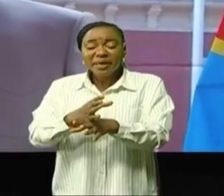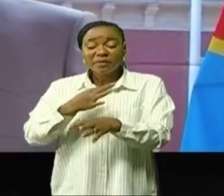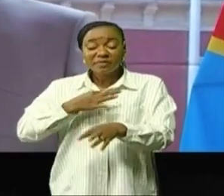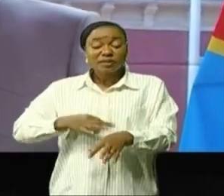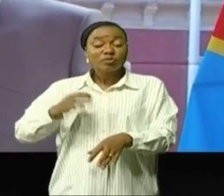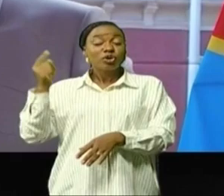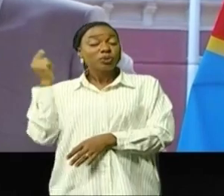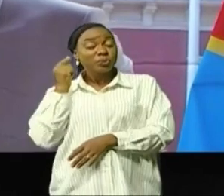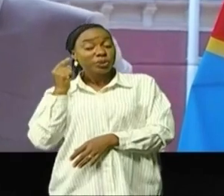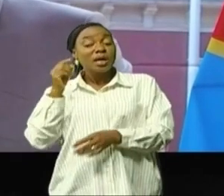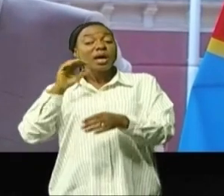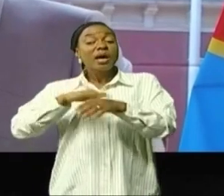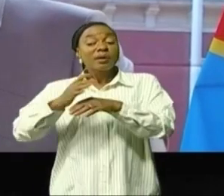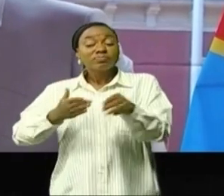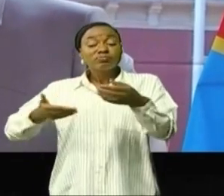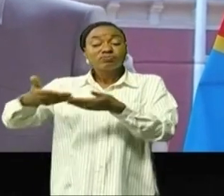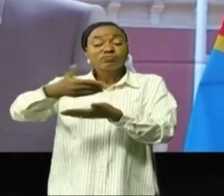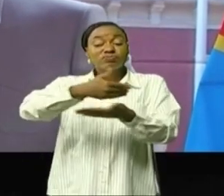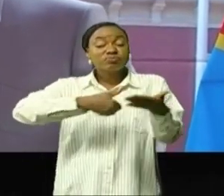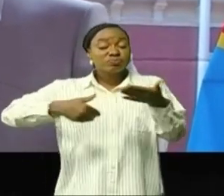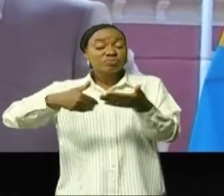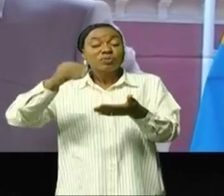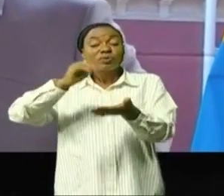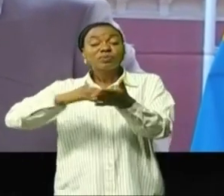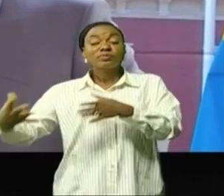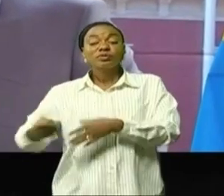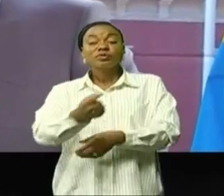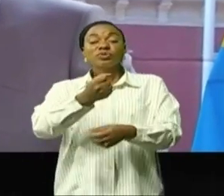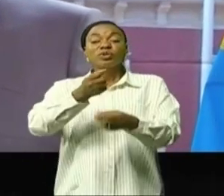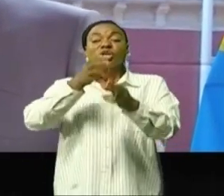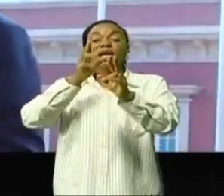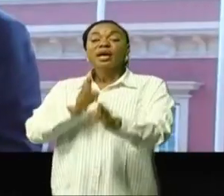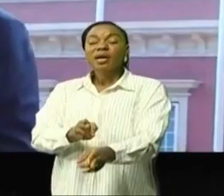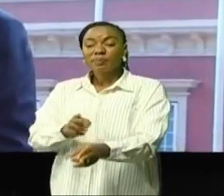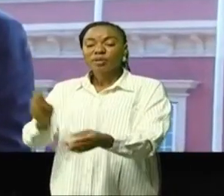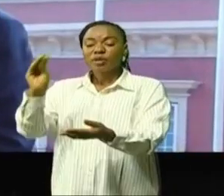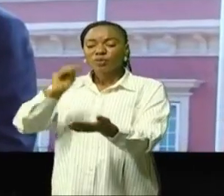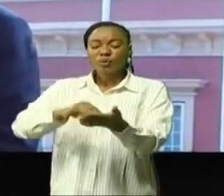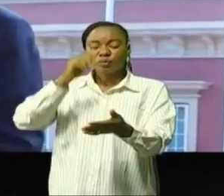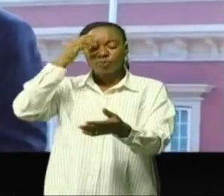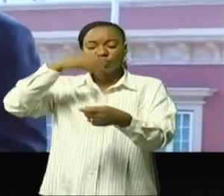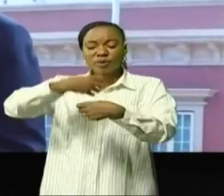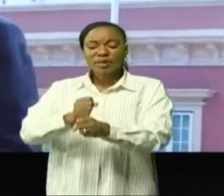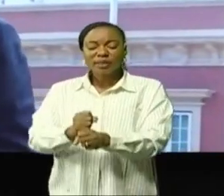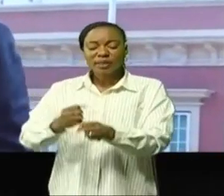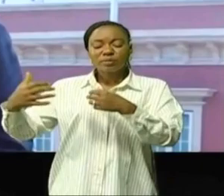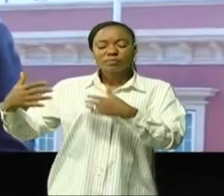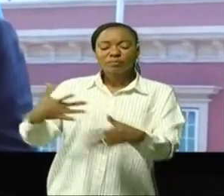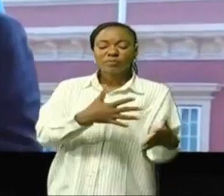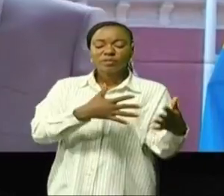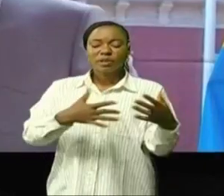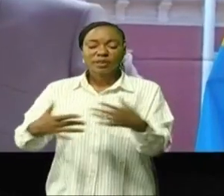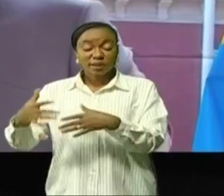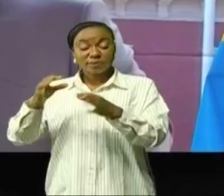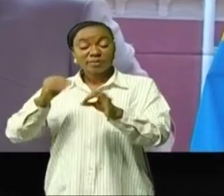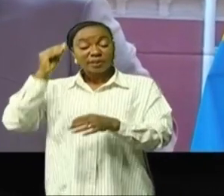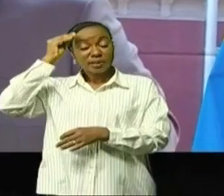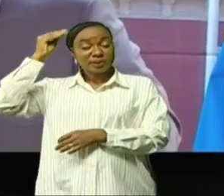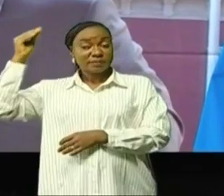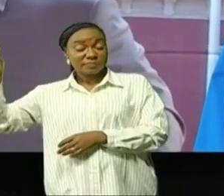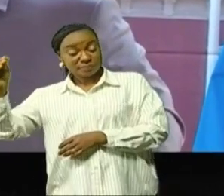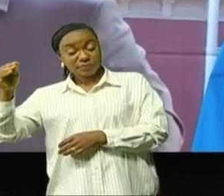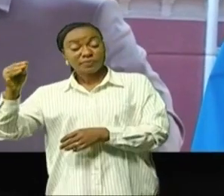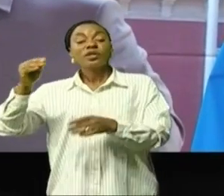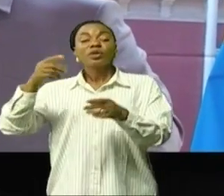reprendre des armes, comme pour exercer une sorte de chantage ou de pression. Donc j'espère vraiment et j